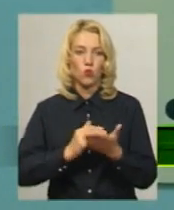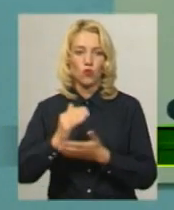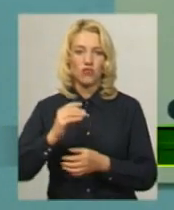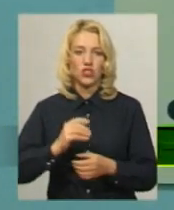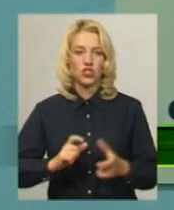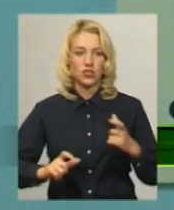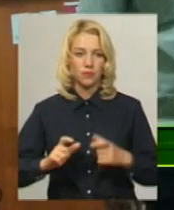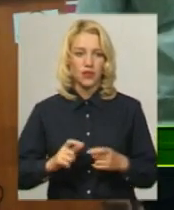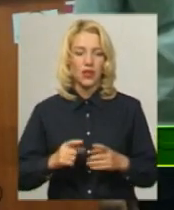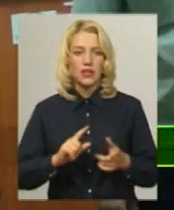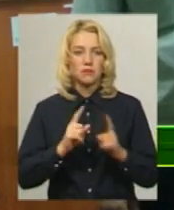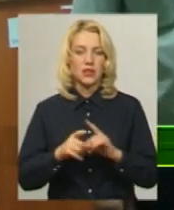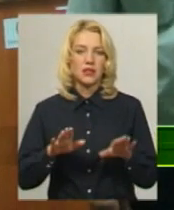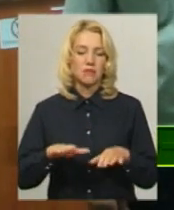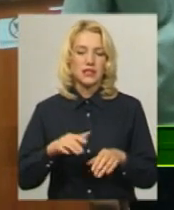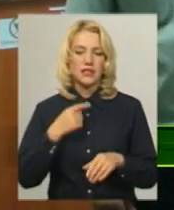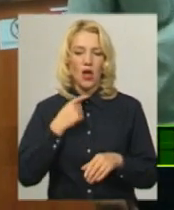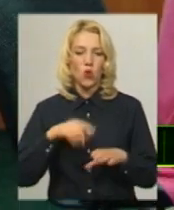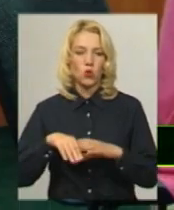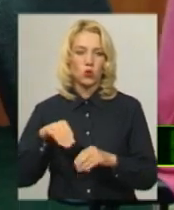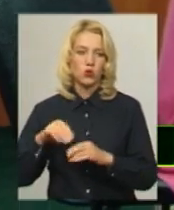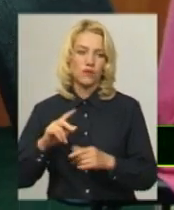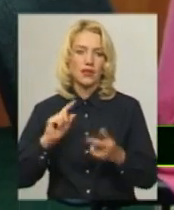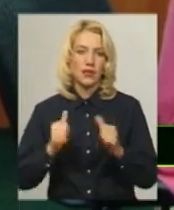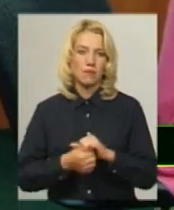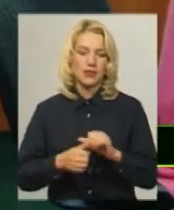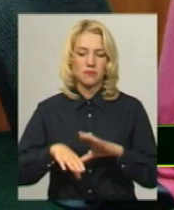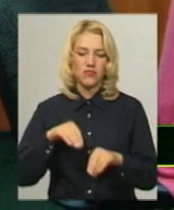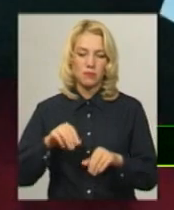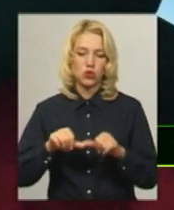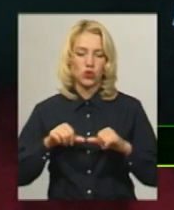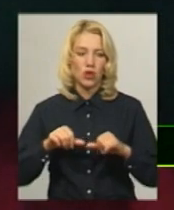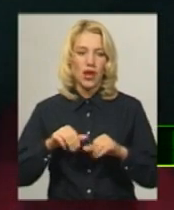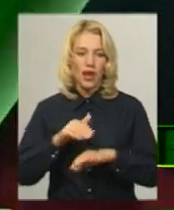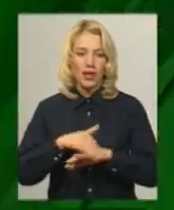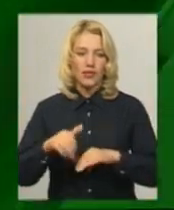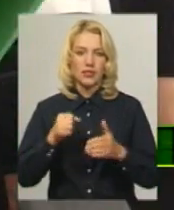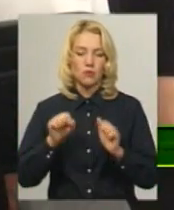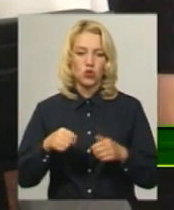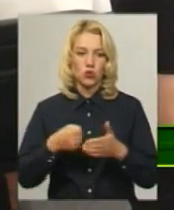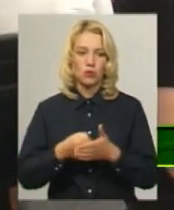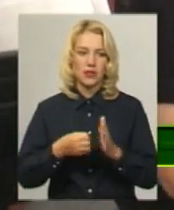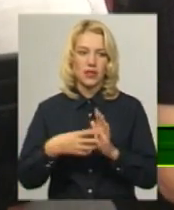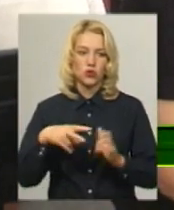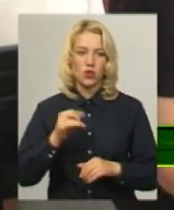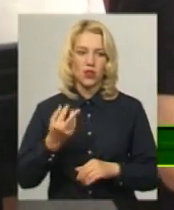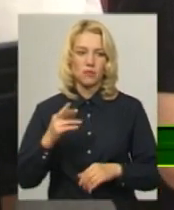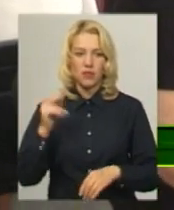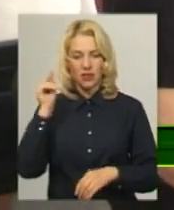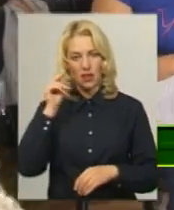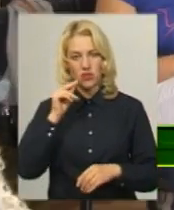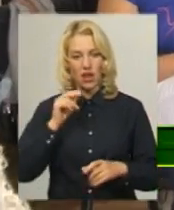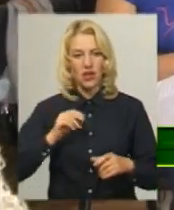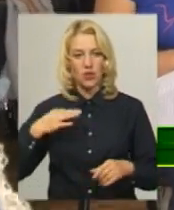Змінити місце голосування без зміни виборчої адреси у Хмельницькому можна до 15 липня. Навчальні курси з